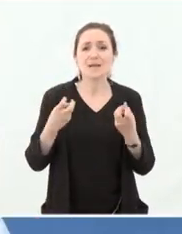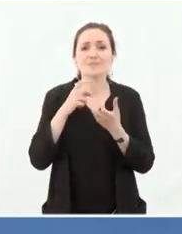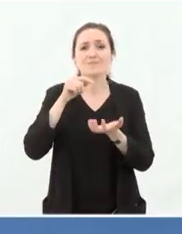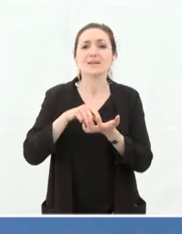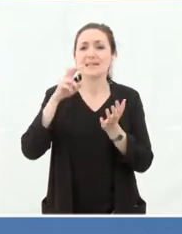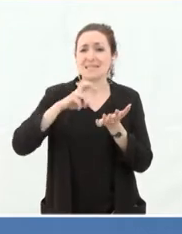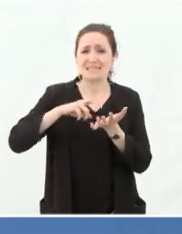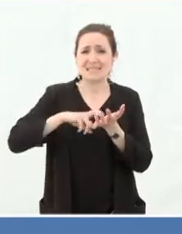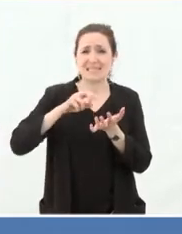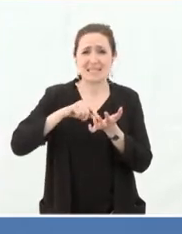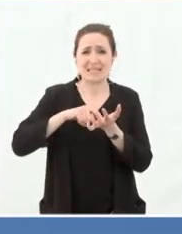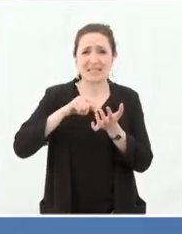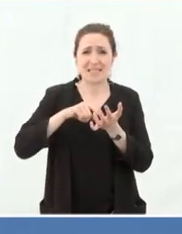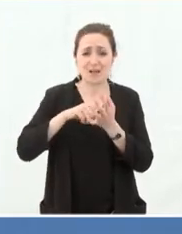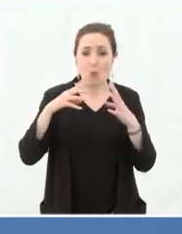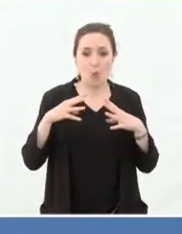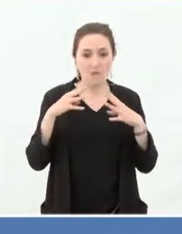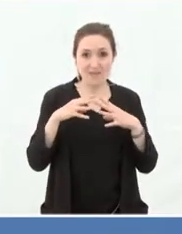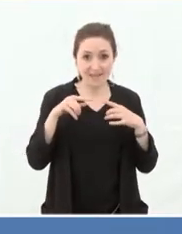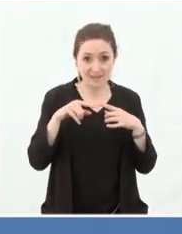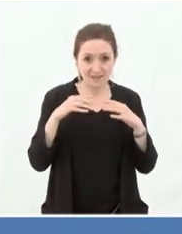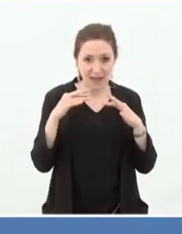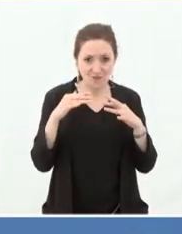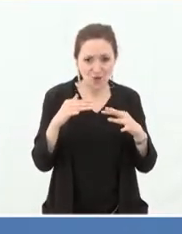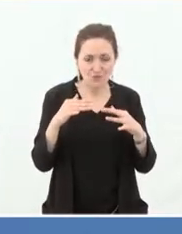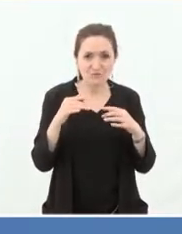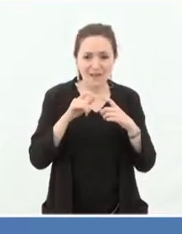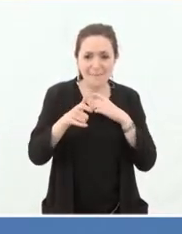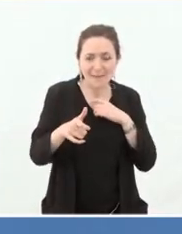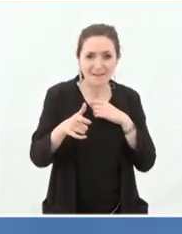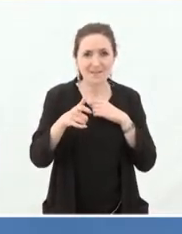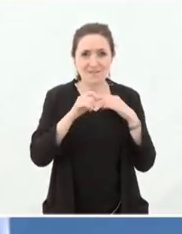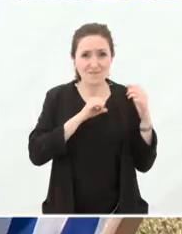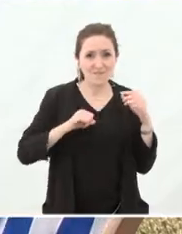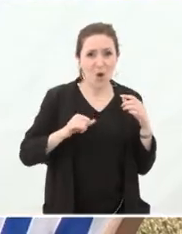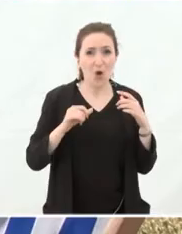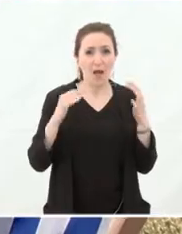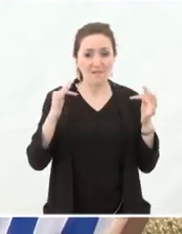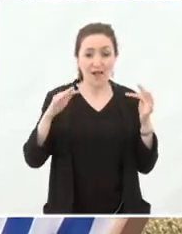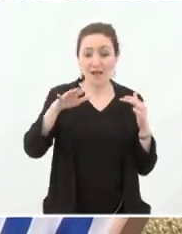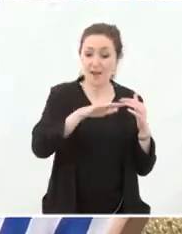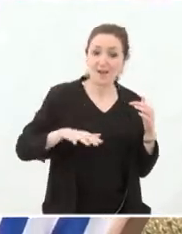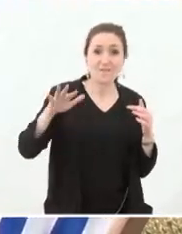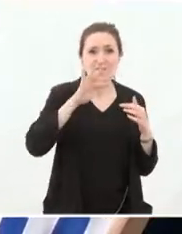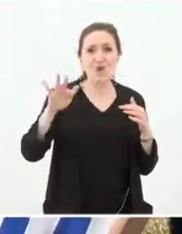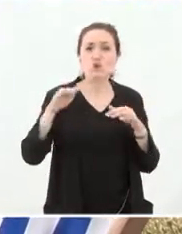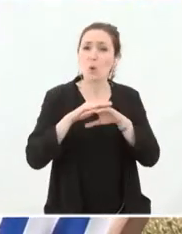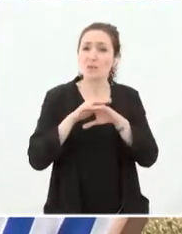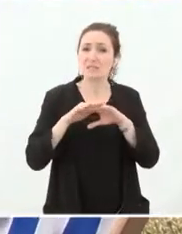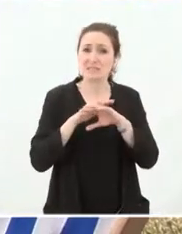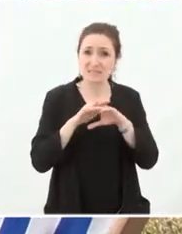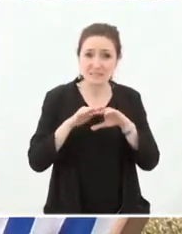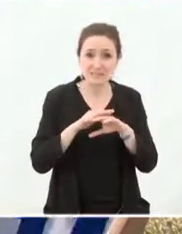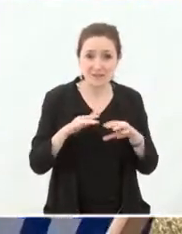conflit qui a un impact énorme sur vous, sur la politique, je dirais, nationale française, si on prend cet exemple-là.